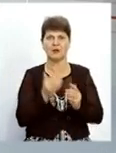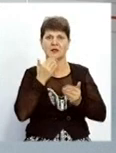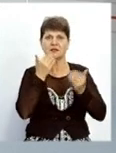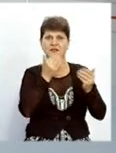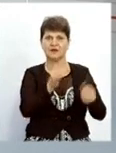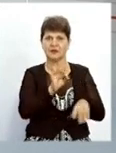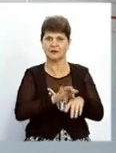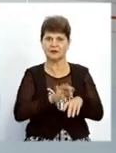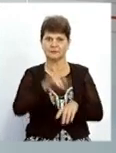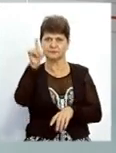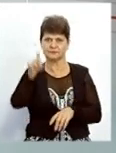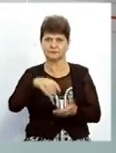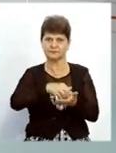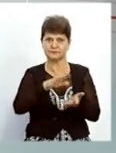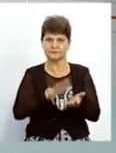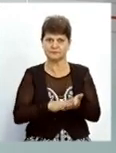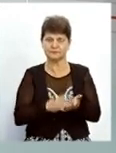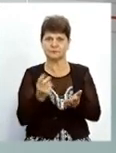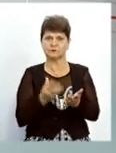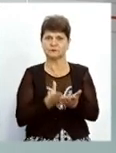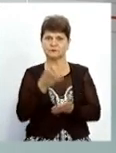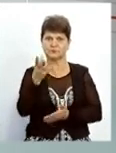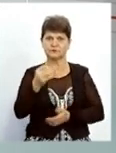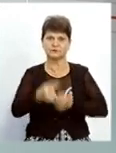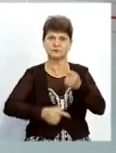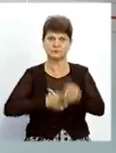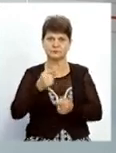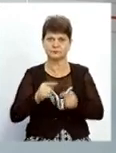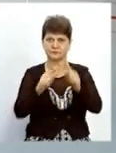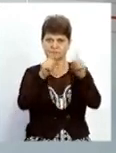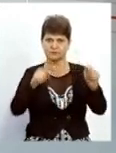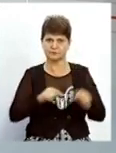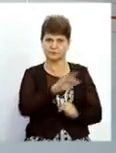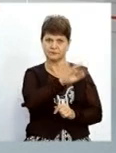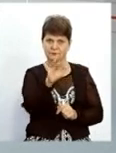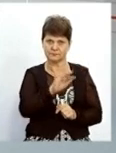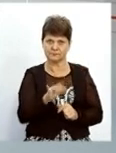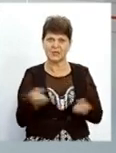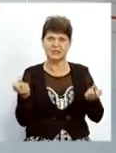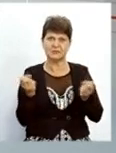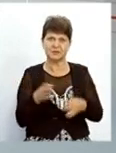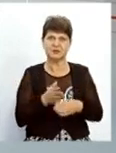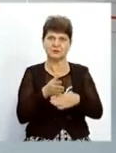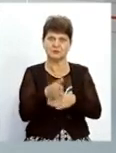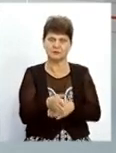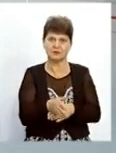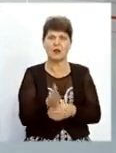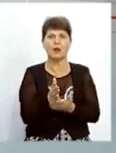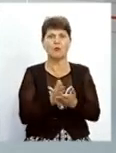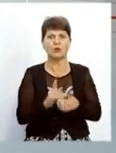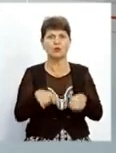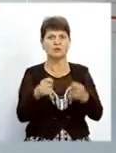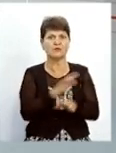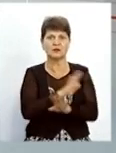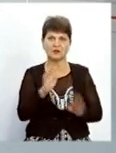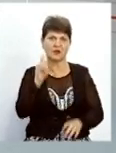пацієнти реєструються в окремому вікні, вносять гроші через термінал і йдуть на прийом до спеціаліста. Послуги надаються не